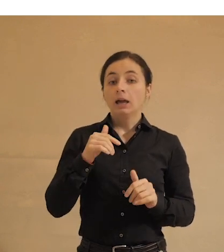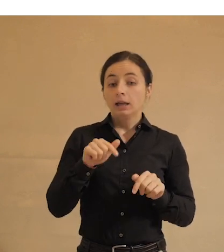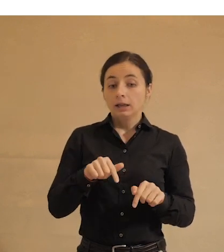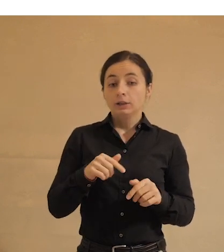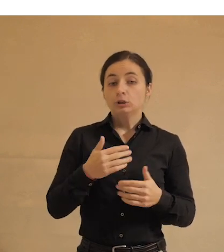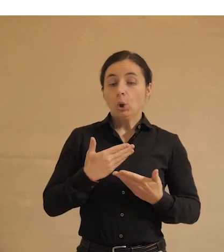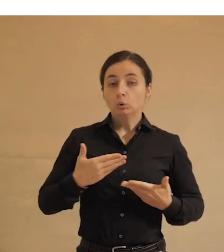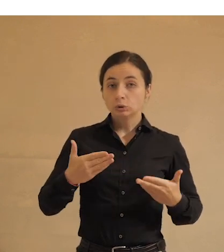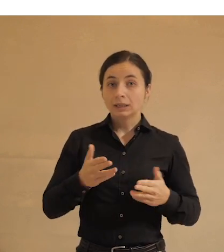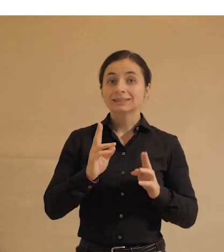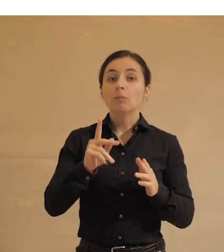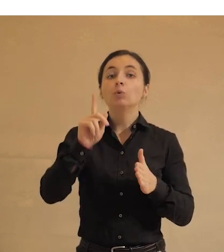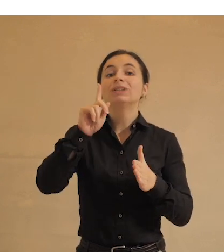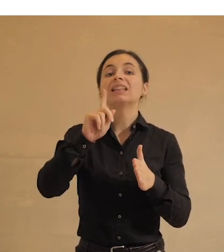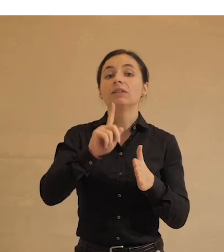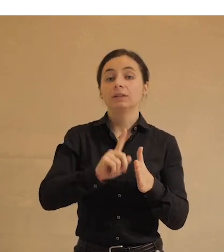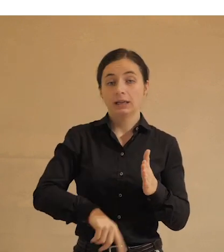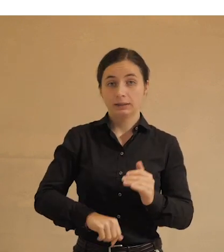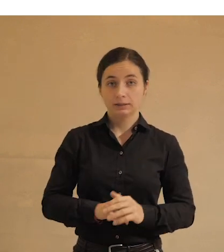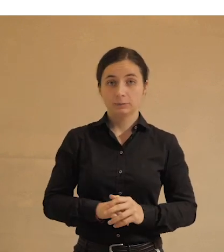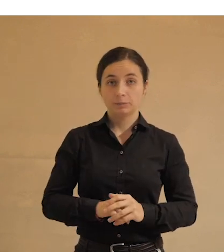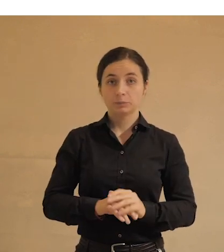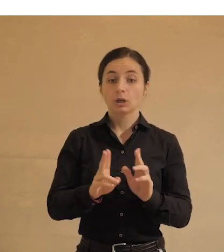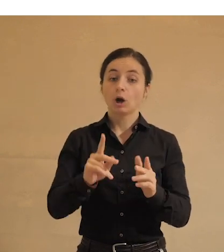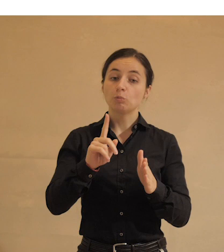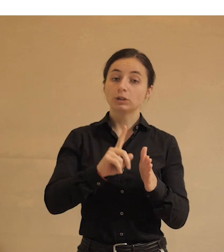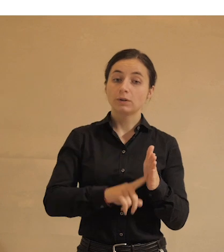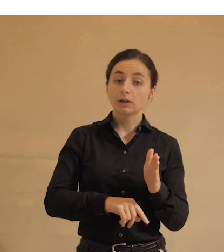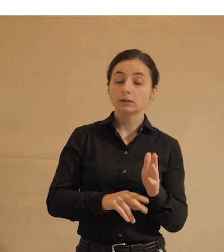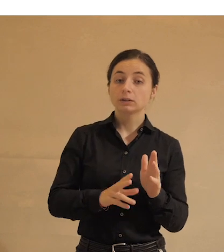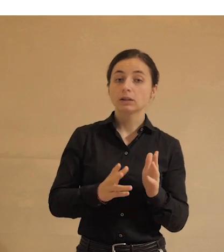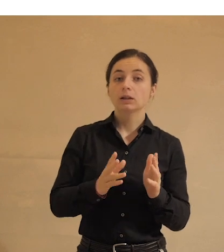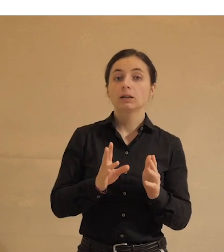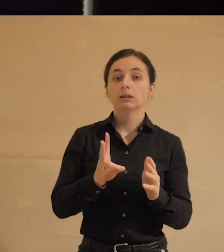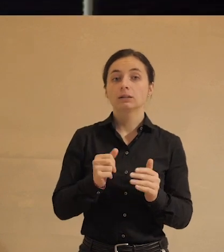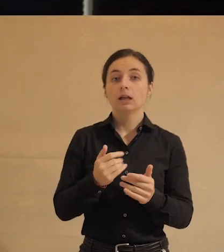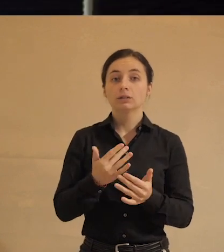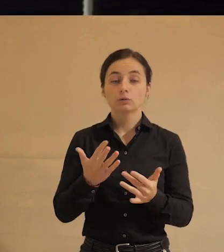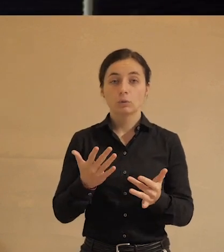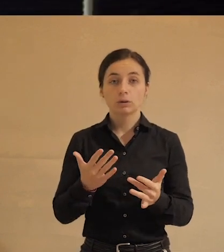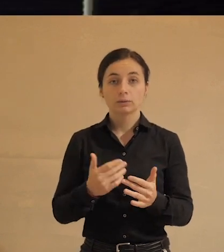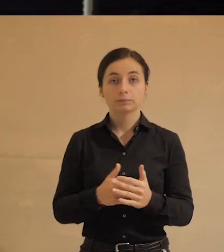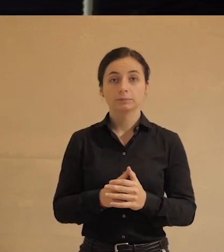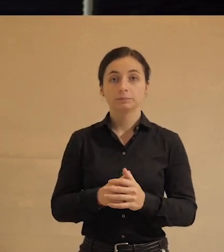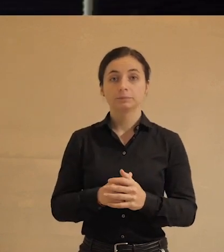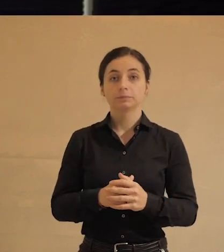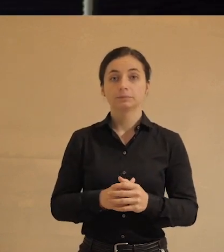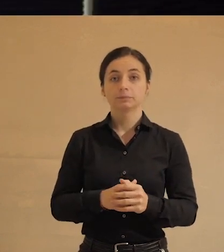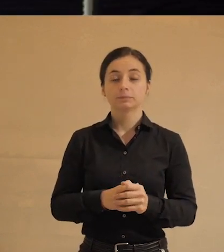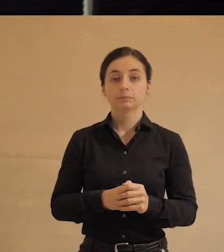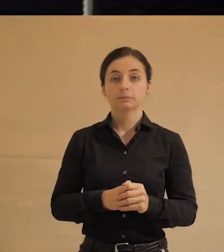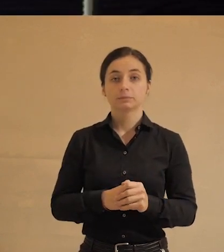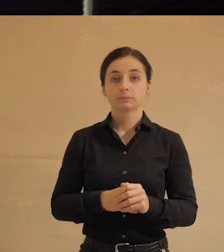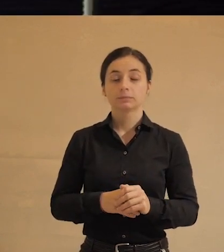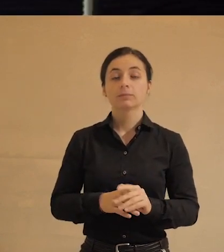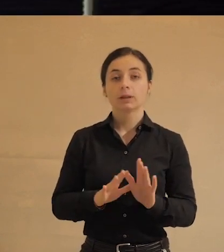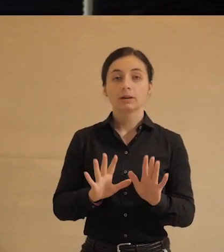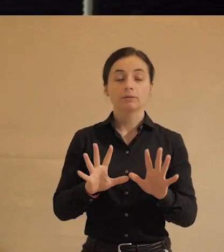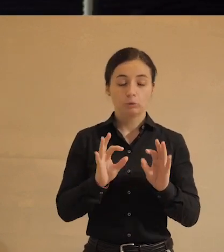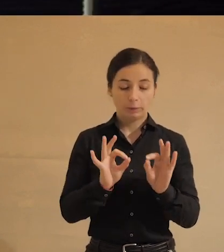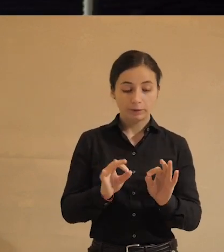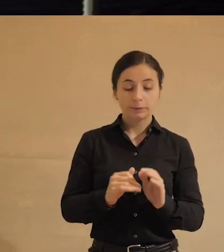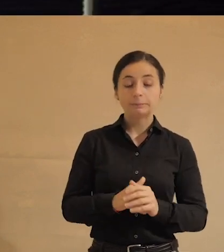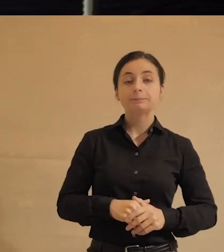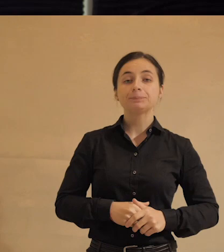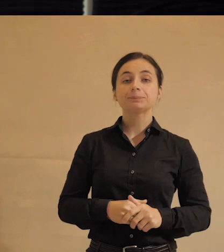кому доверяют? Кому доверяют, насколько, так, я не перелеснула? Сейчас, извините, пожалуйста. Нет, все правильно